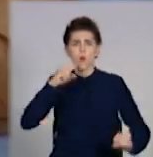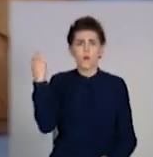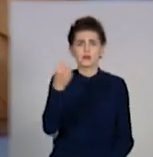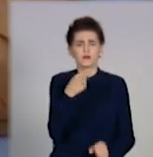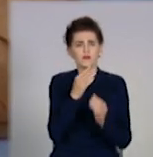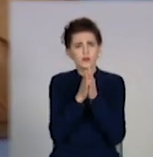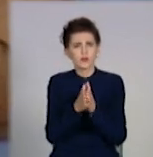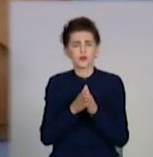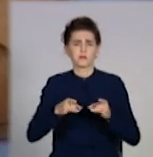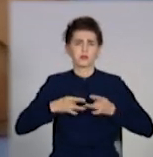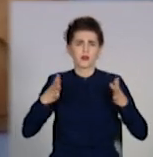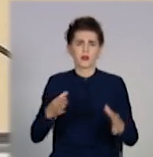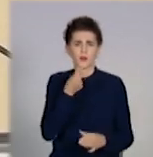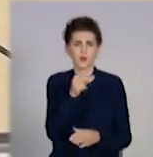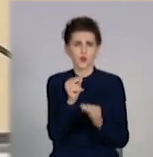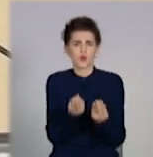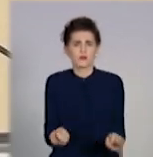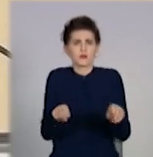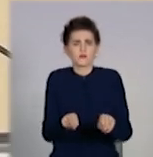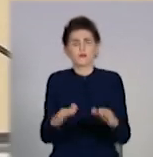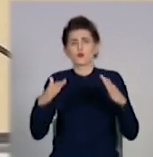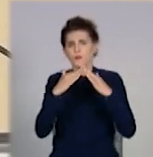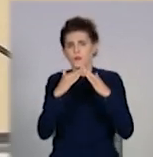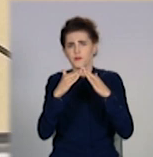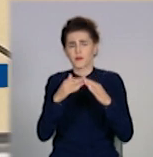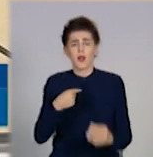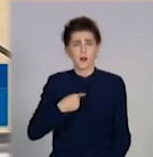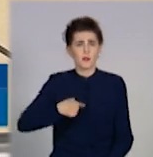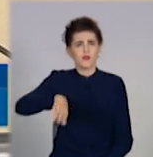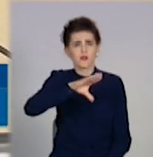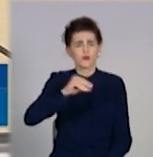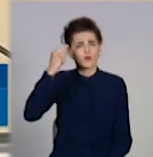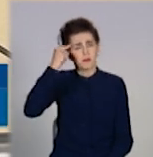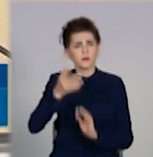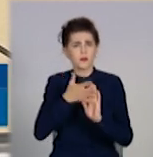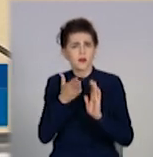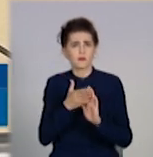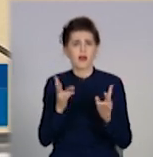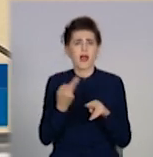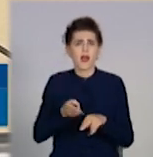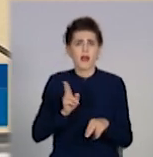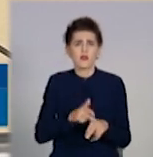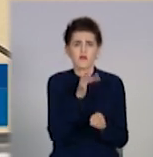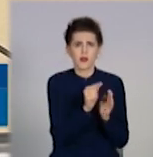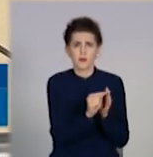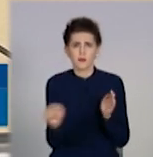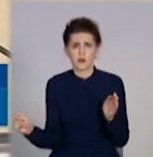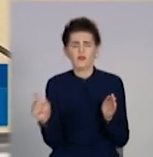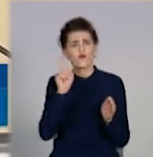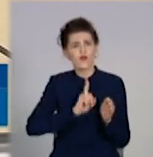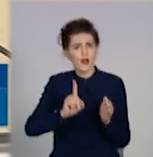свята залишатися вдома. Ми повинні розуміти, що ці заходи є тимчасовими. Ми повинні